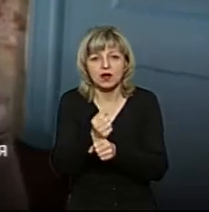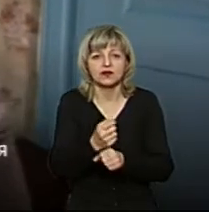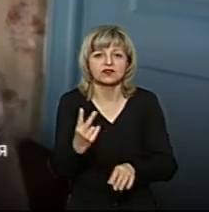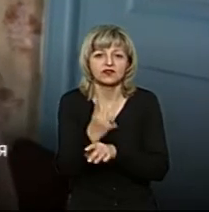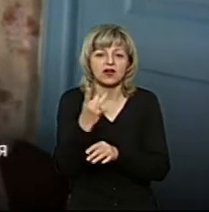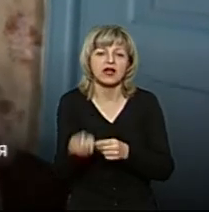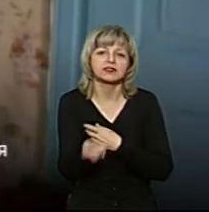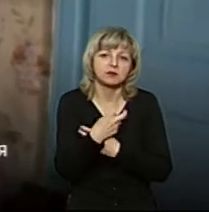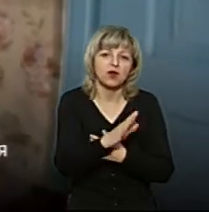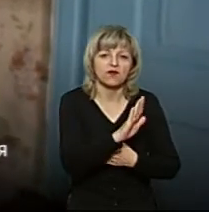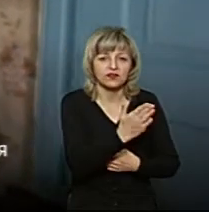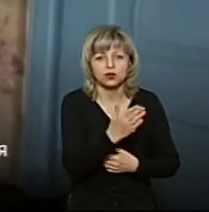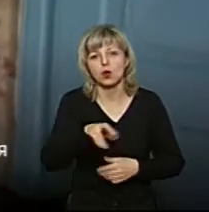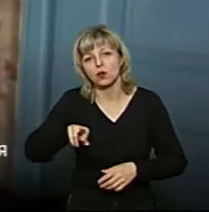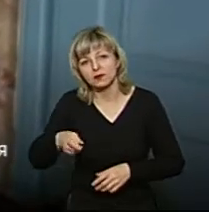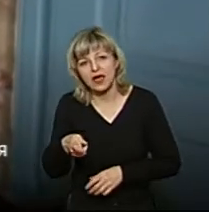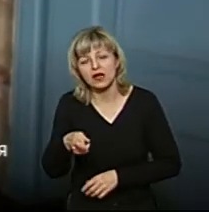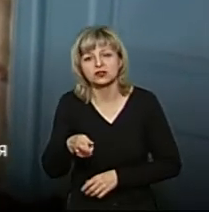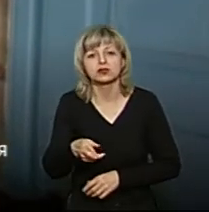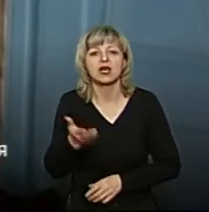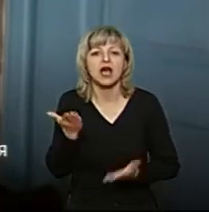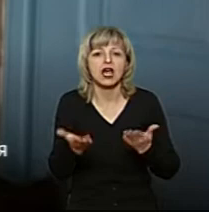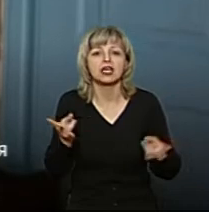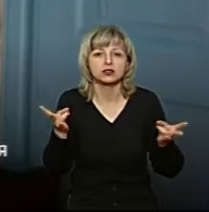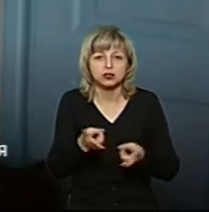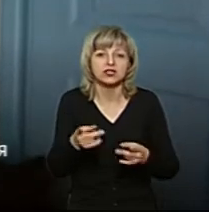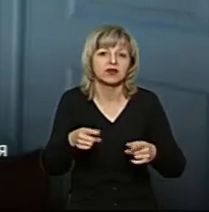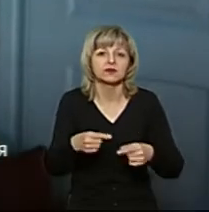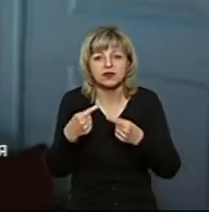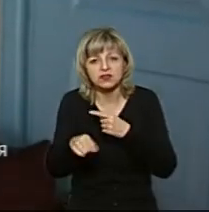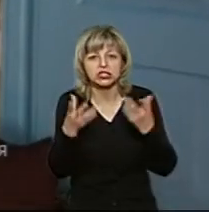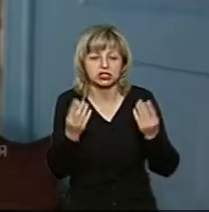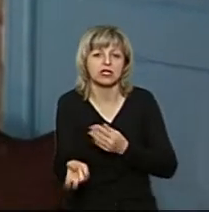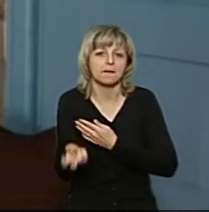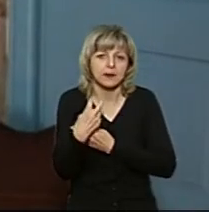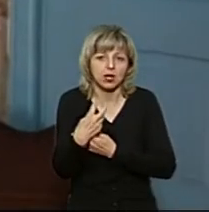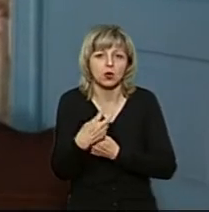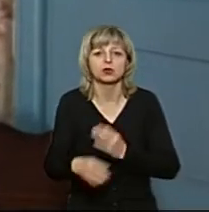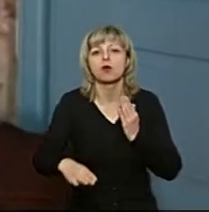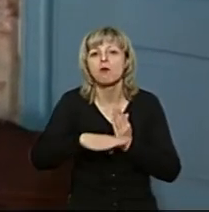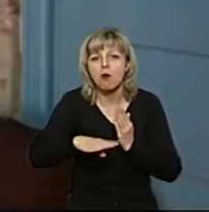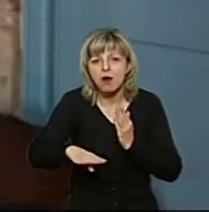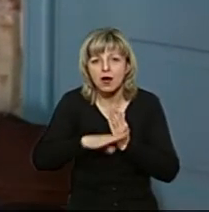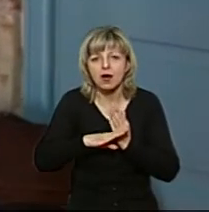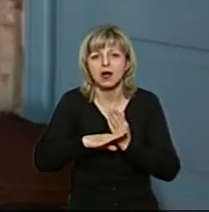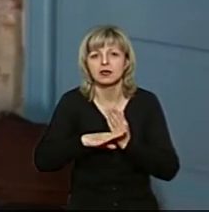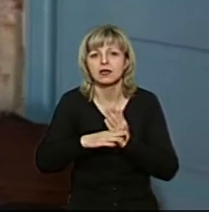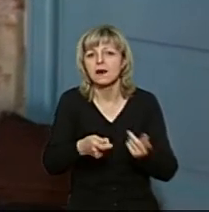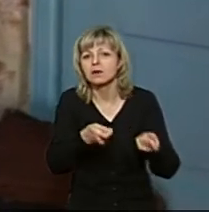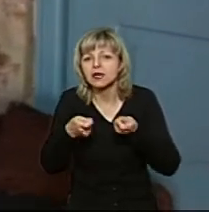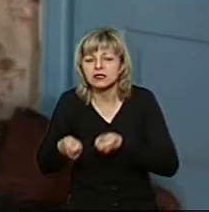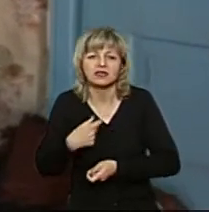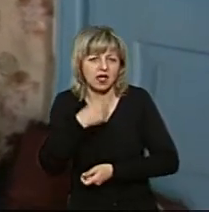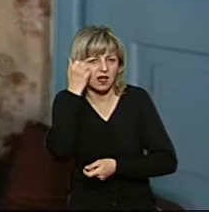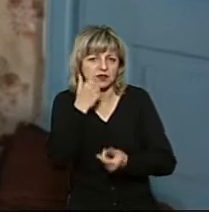приходить, півторок, п'ятничу, а як треба, той в такі дні приходить, помагає, принше, я